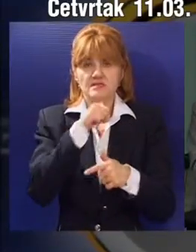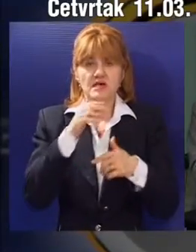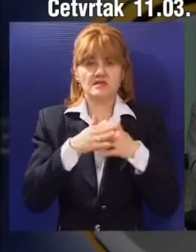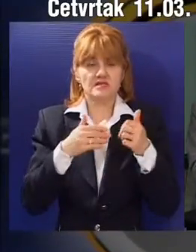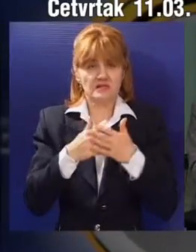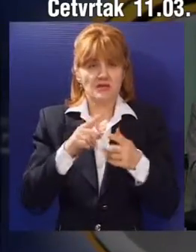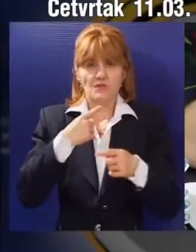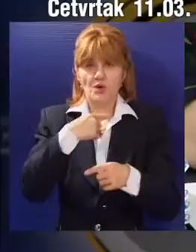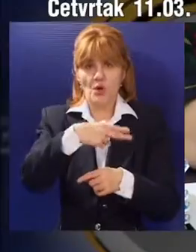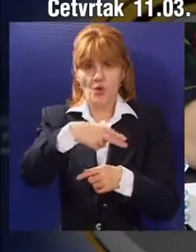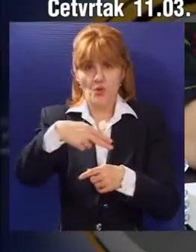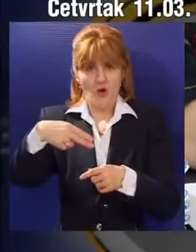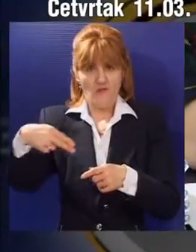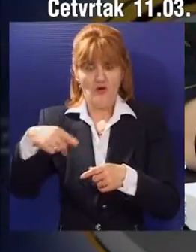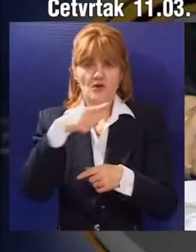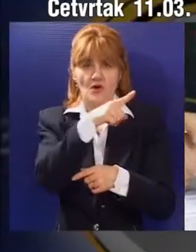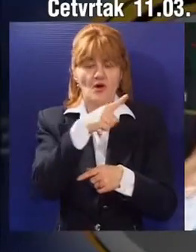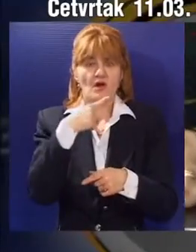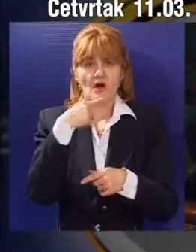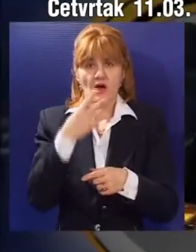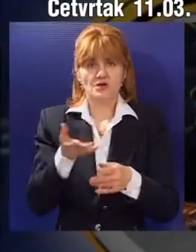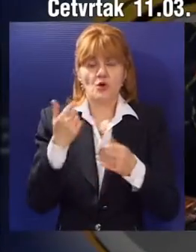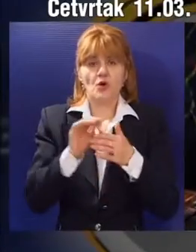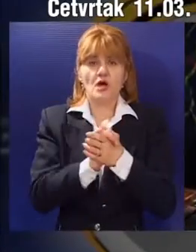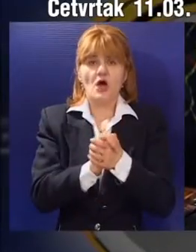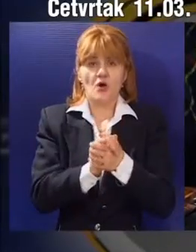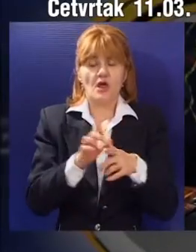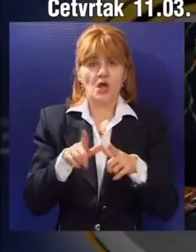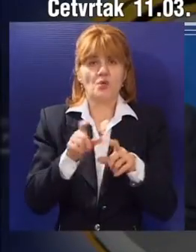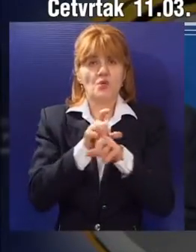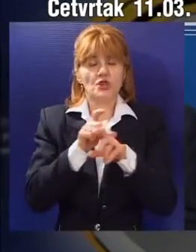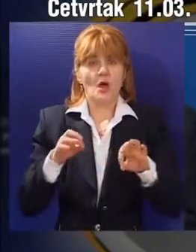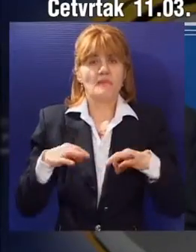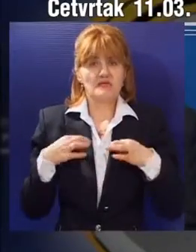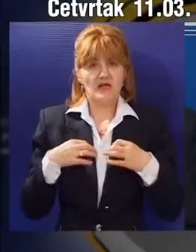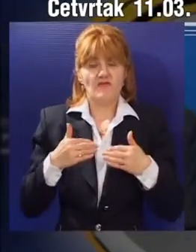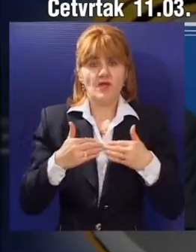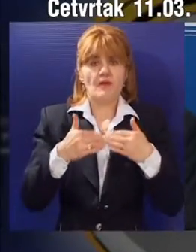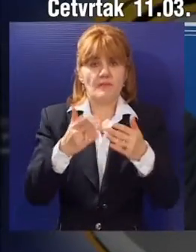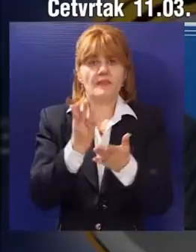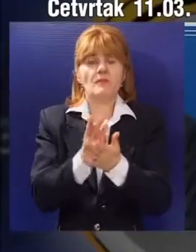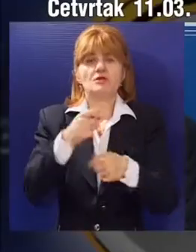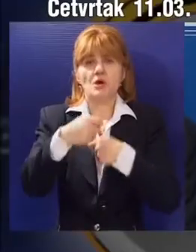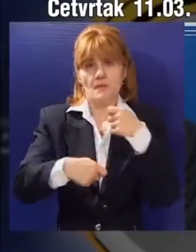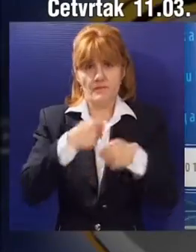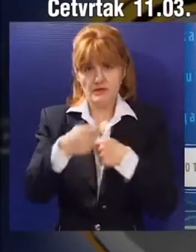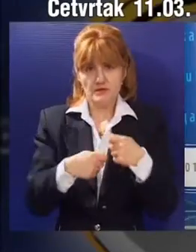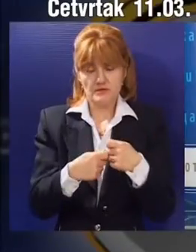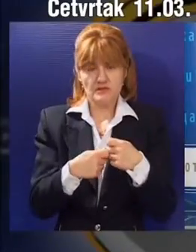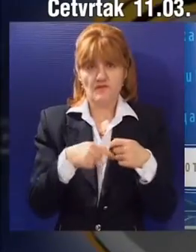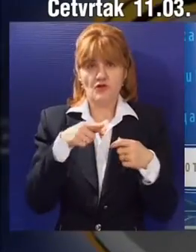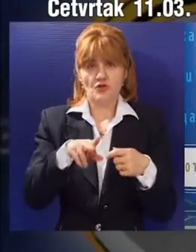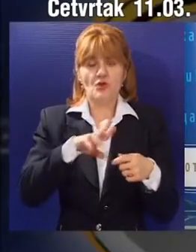potpisivanjem kolektivnog ugovora, njihovi predstavnici ističu da im za razliku od kolega u domu zdravlja glavni posao tek predstoji. A to su